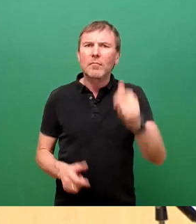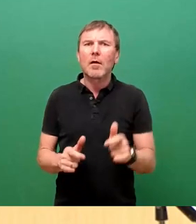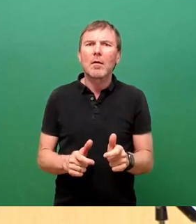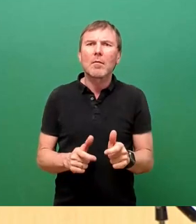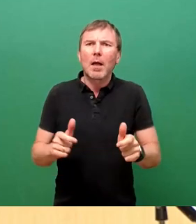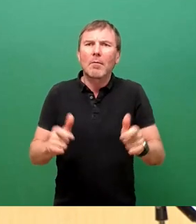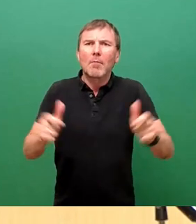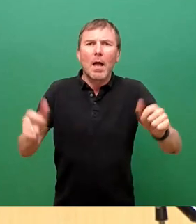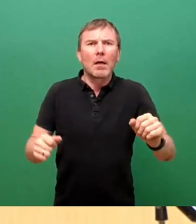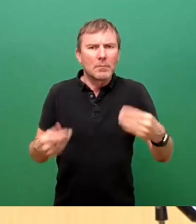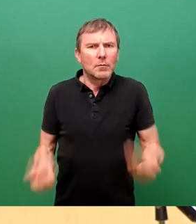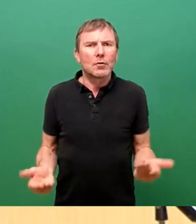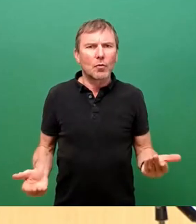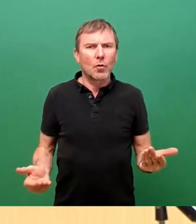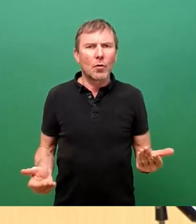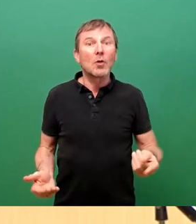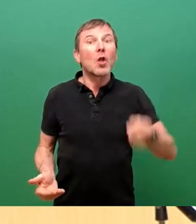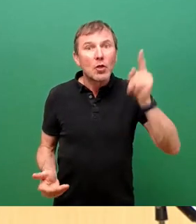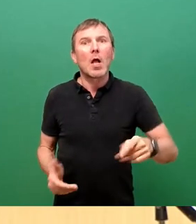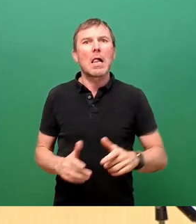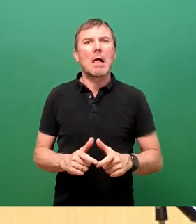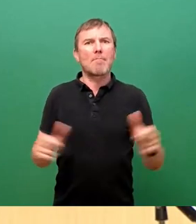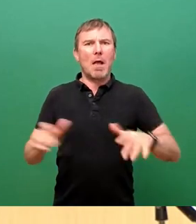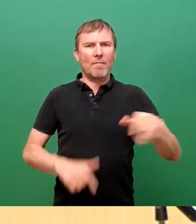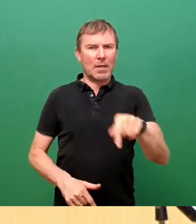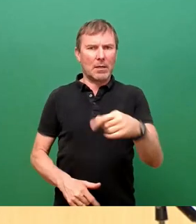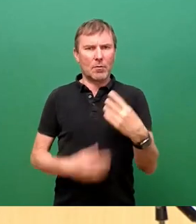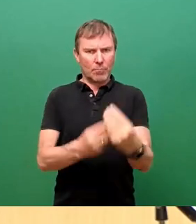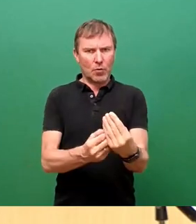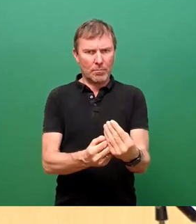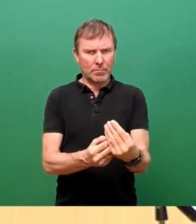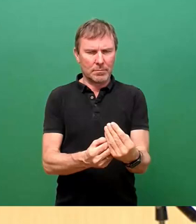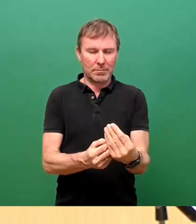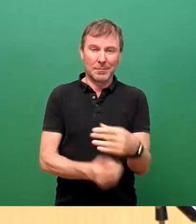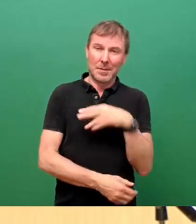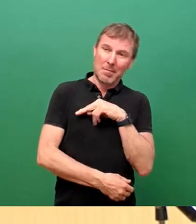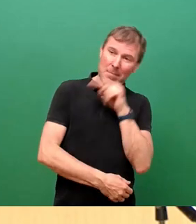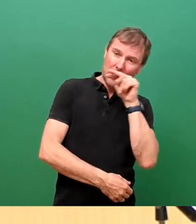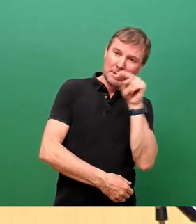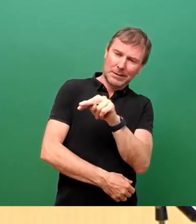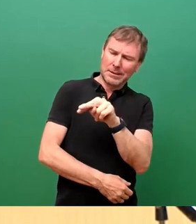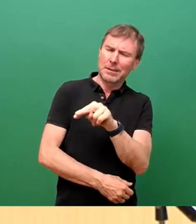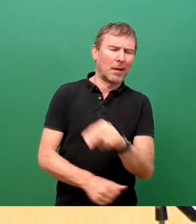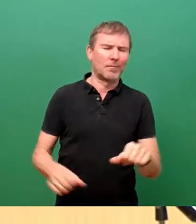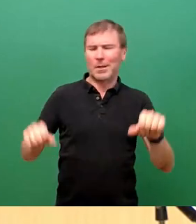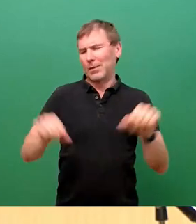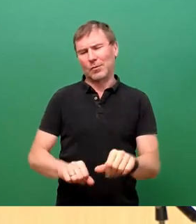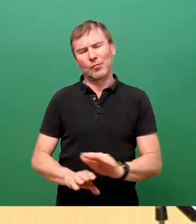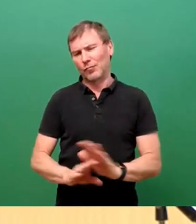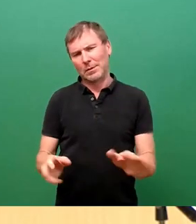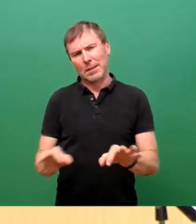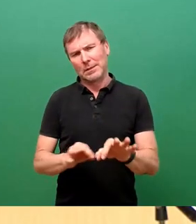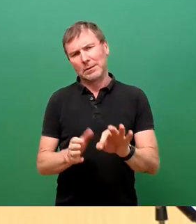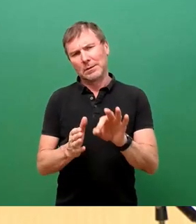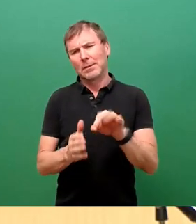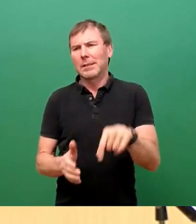und dass er zunehmen soll. Diese Prämissen sind aus meiner persönlichen Sicht schlecht gewählt und entsprechen nicht den Erfordernissen des